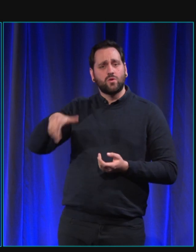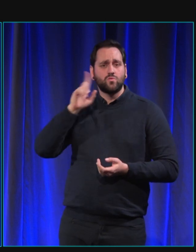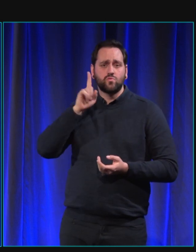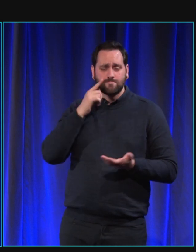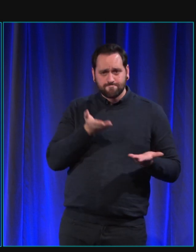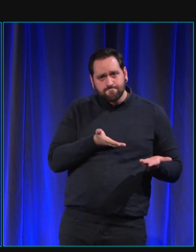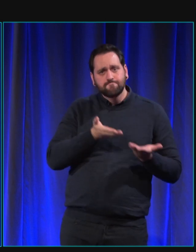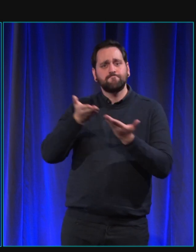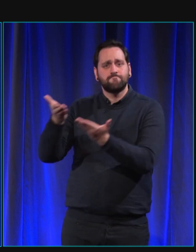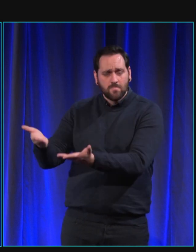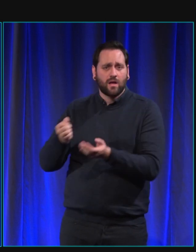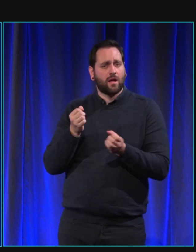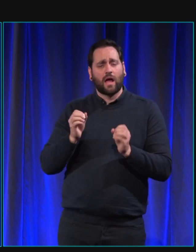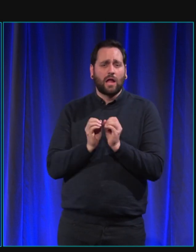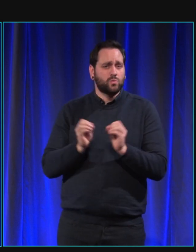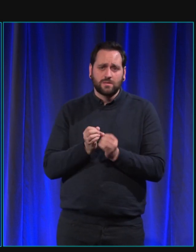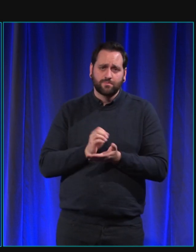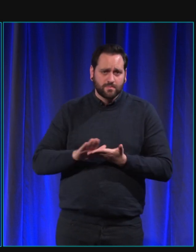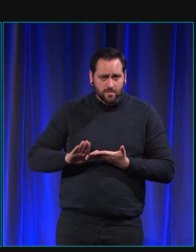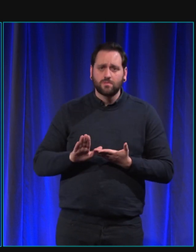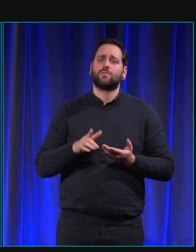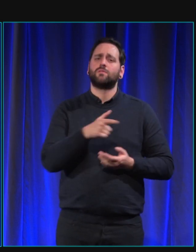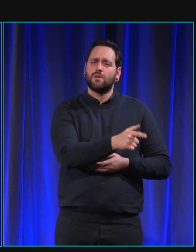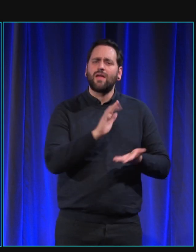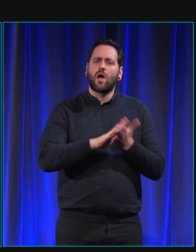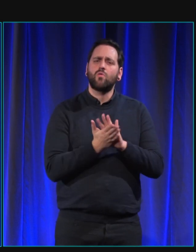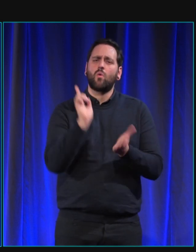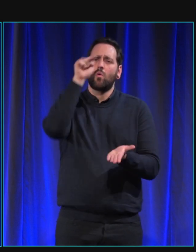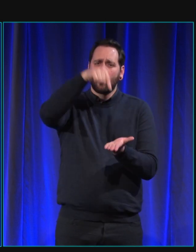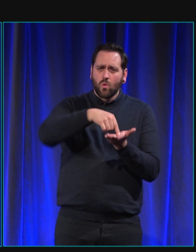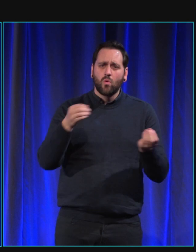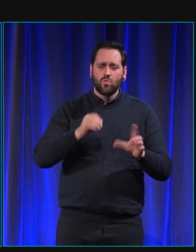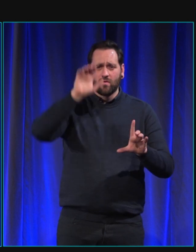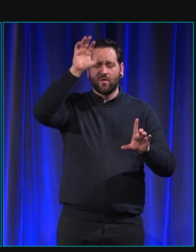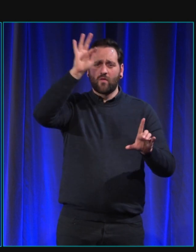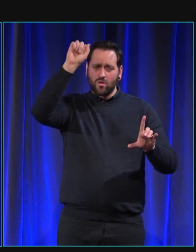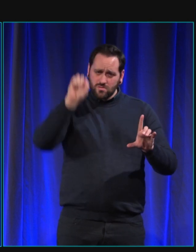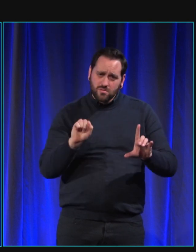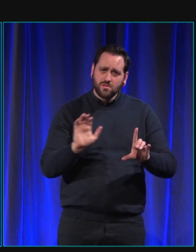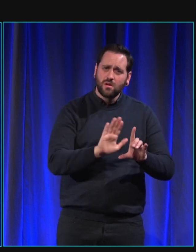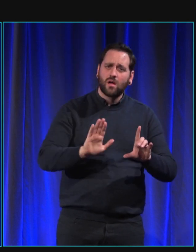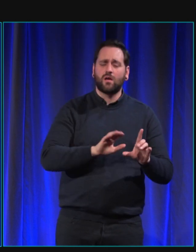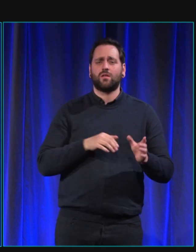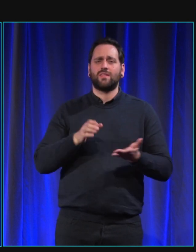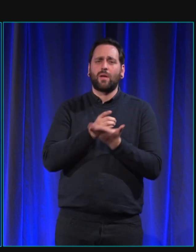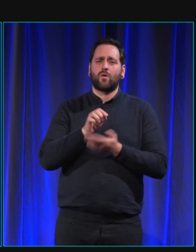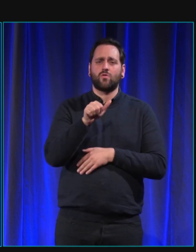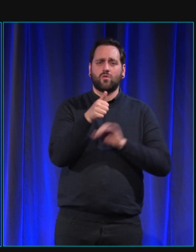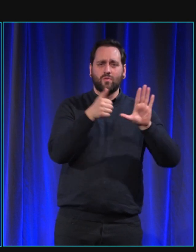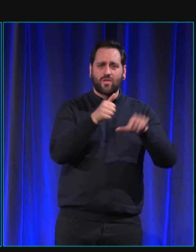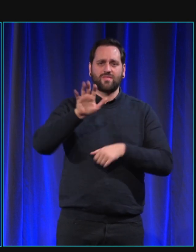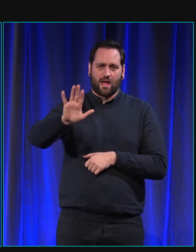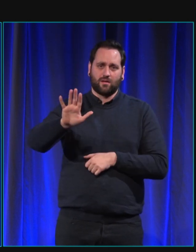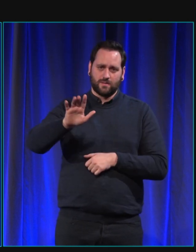Escondo,'est dans les Hauts-de-Pyrénées. Vous avez fait le déplacement aujourd'hui. L'association existe depuis